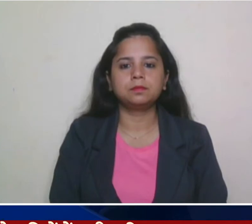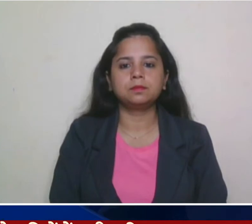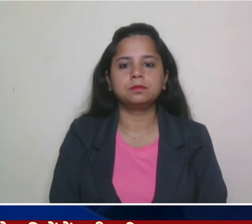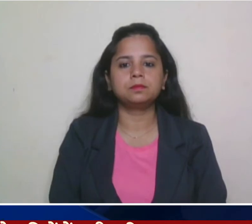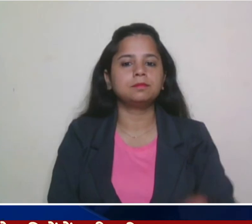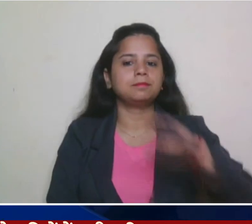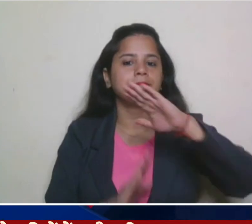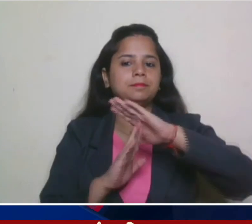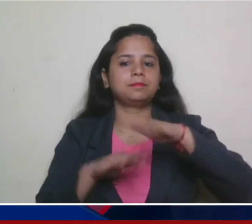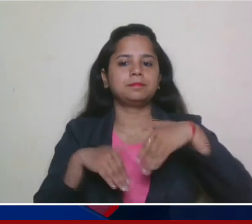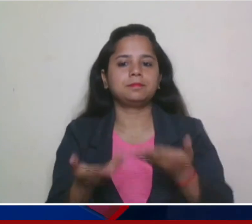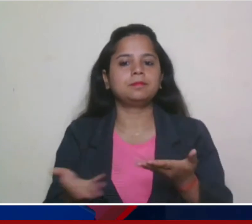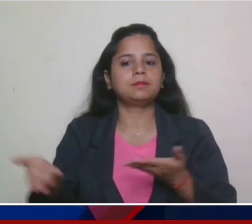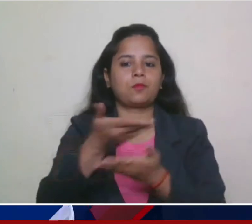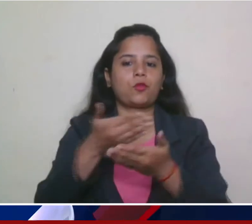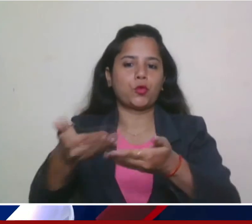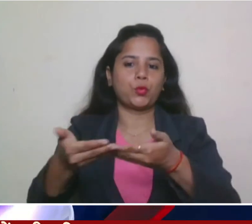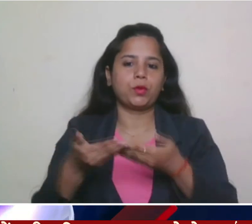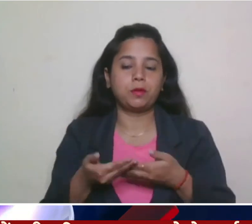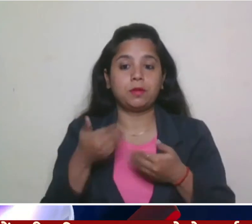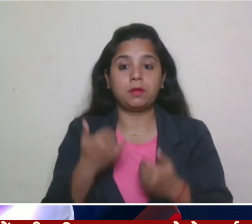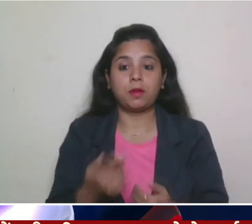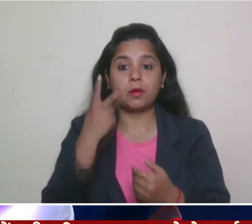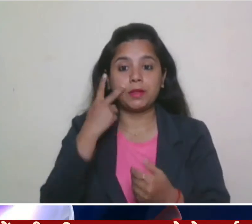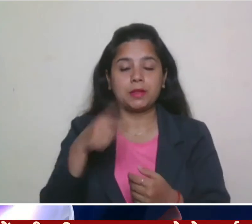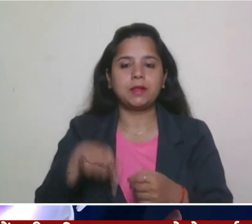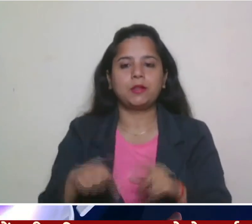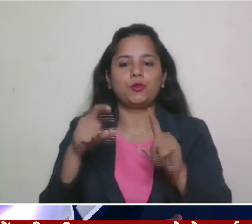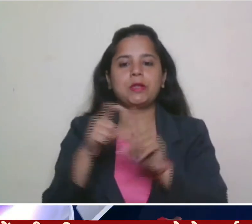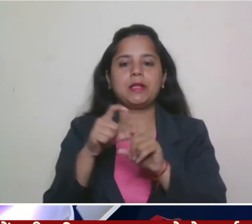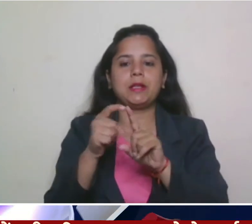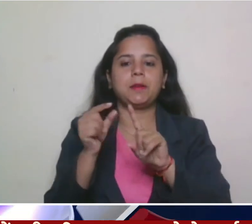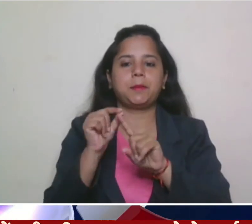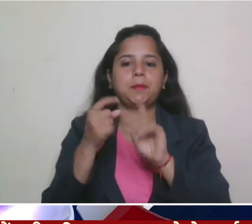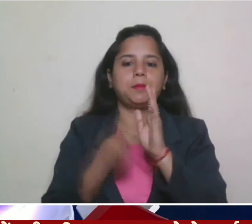ब्रिक के बाद सभी का स्वागत और अब वक्त हो चला है डीडी प्रेमियर्स का